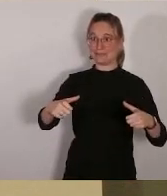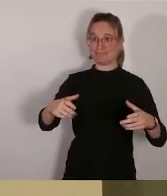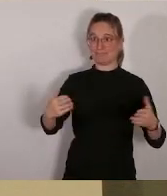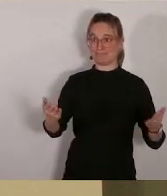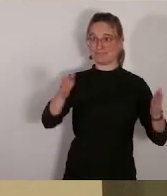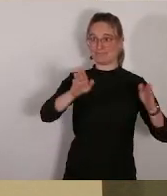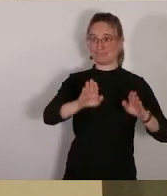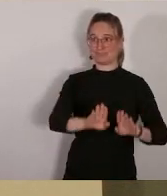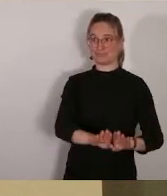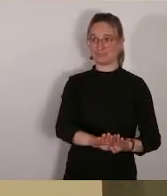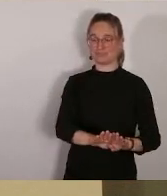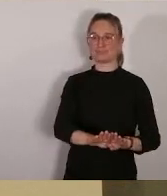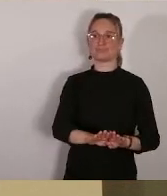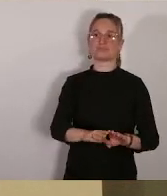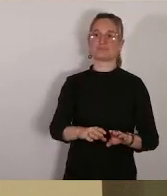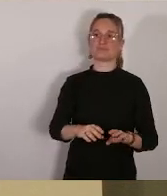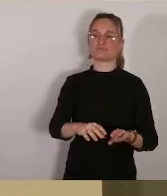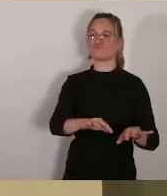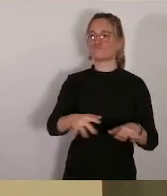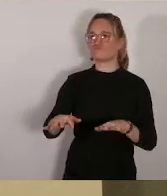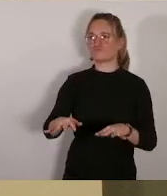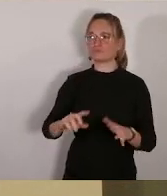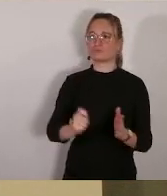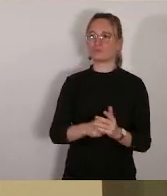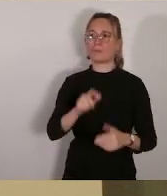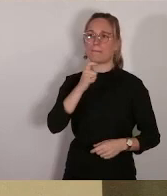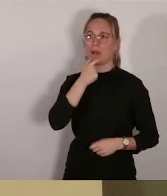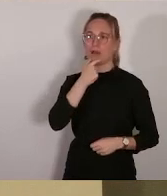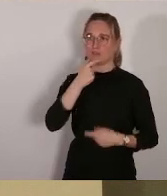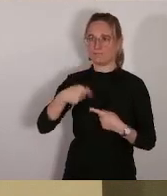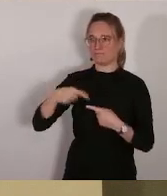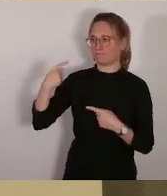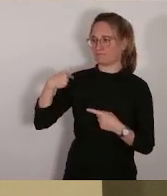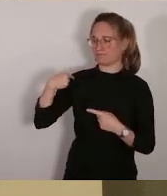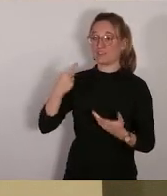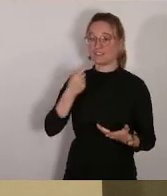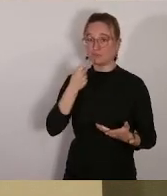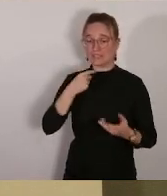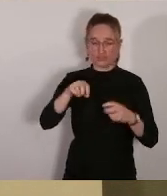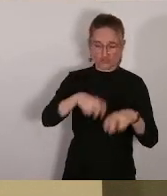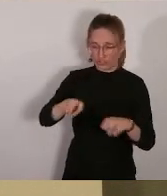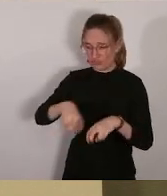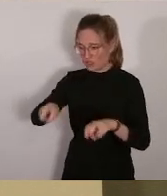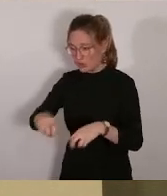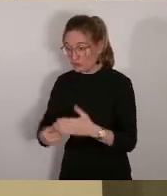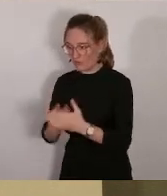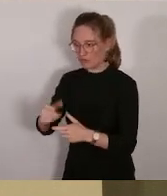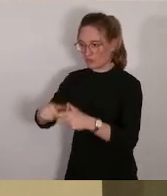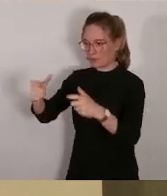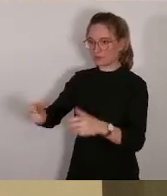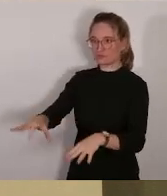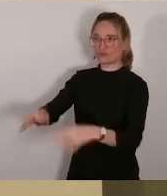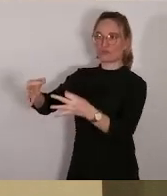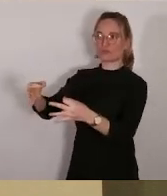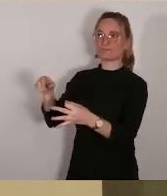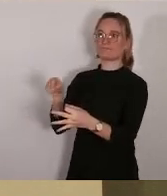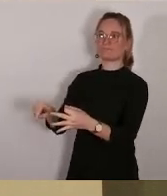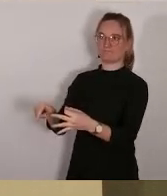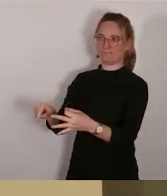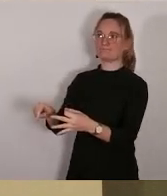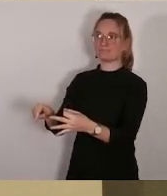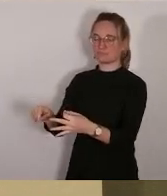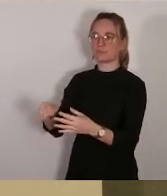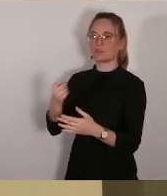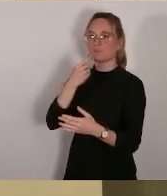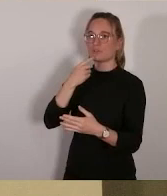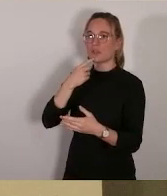mars, ce qui a conduit à trouver un repreneur. On passe donc par le marché à bon de commande de la ville avec